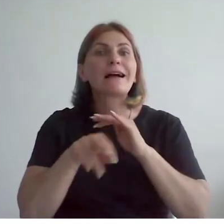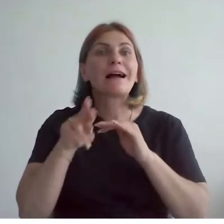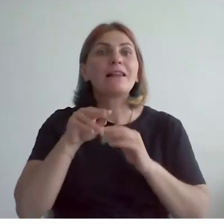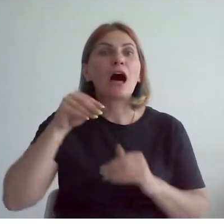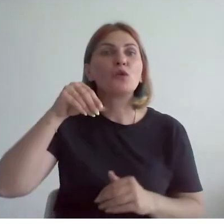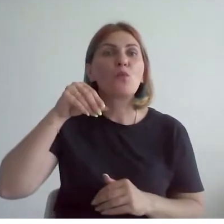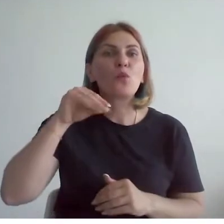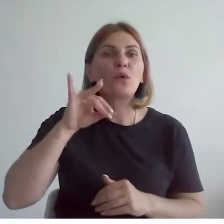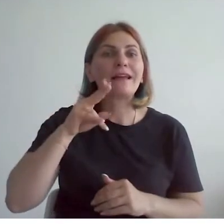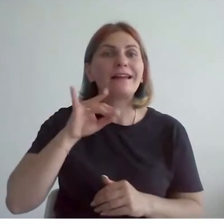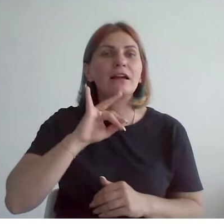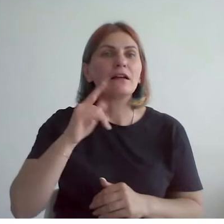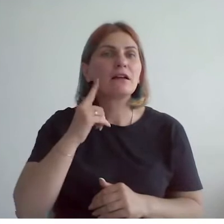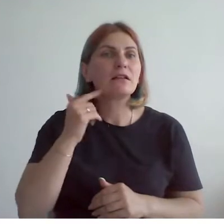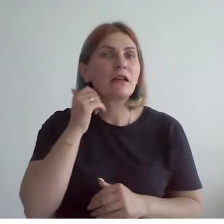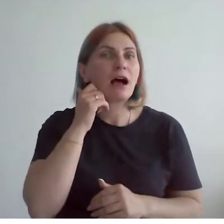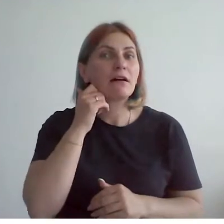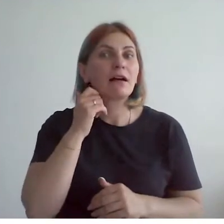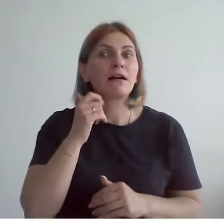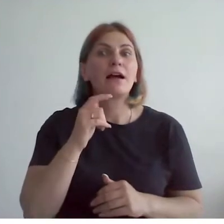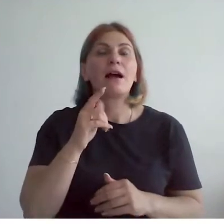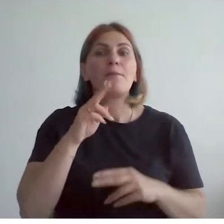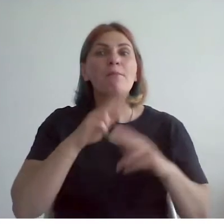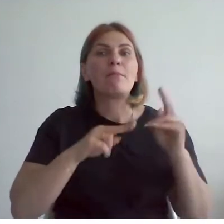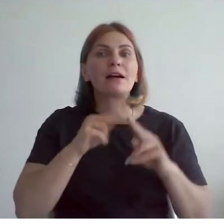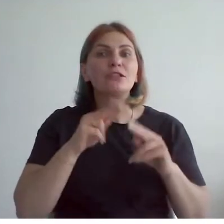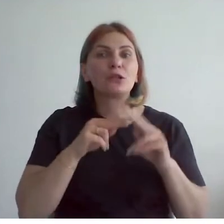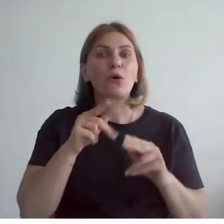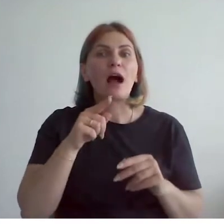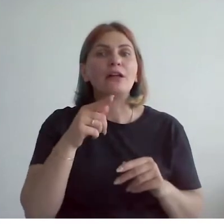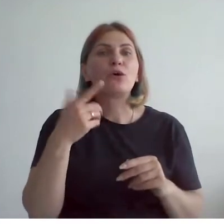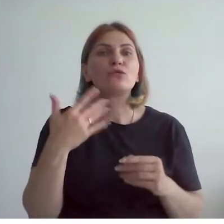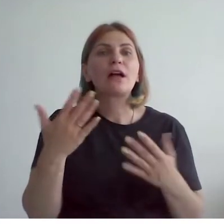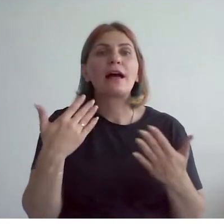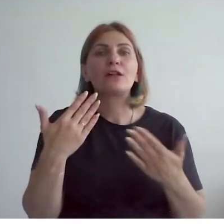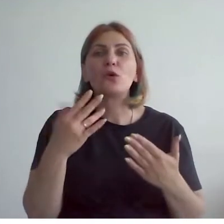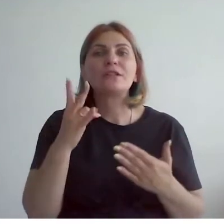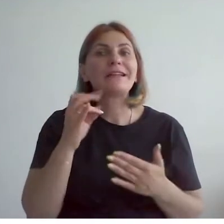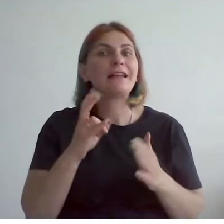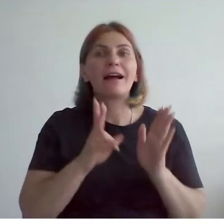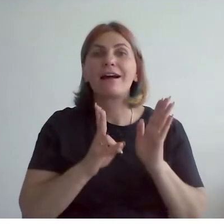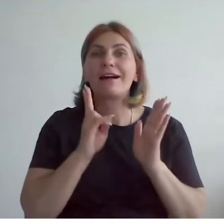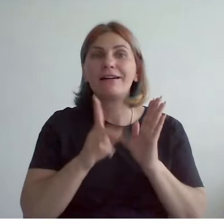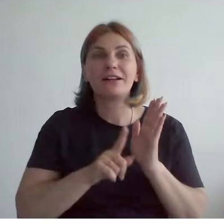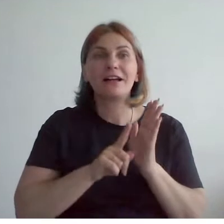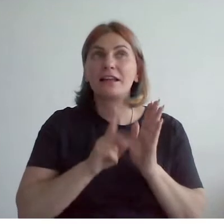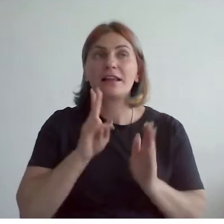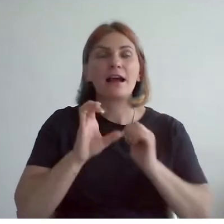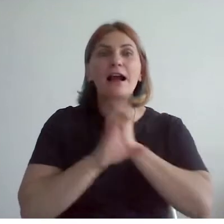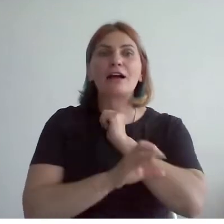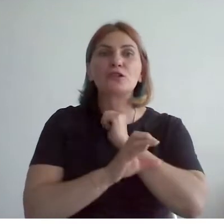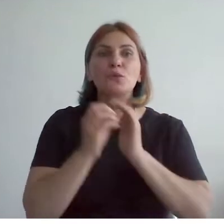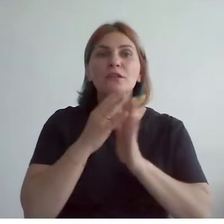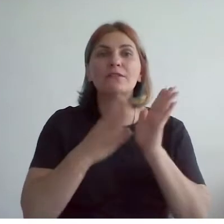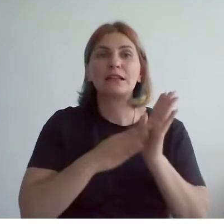сахара. Постройка, она уже относится не к началу 20-го, не к концу 19-го века, а